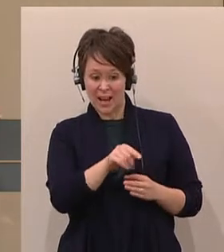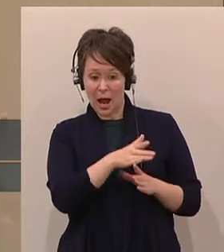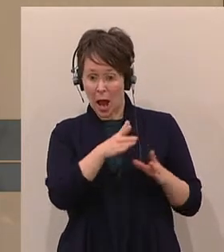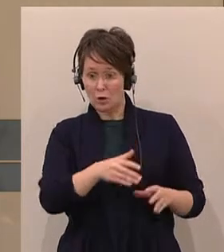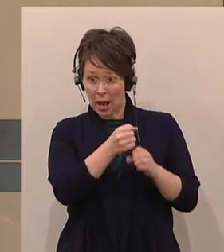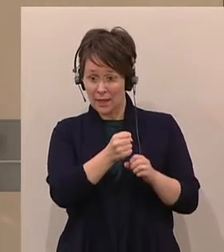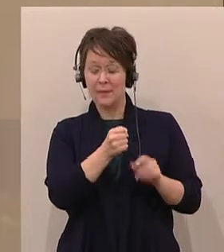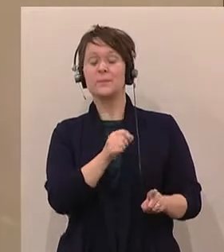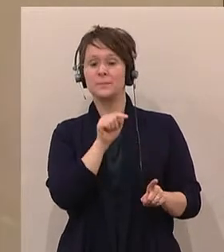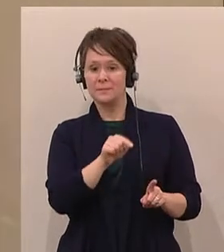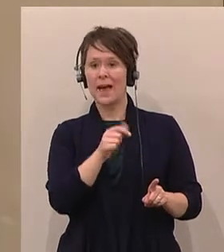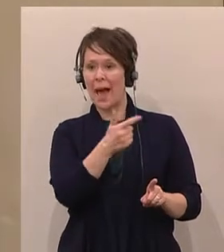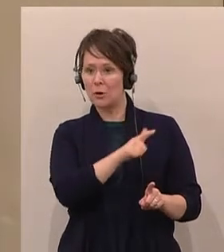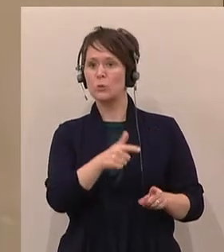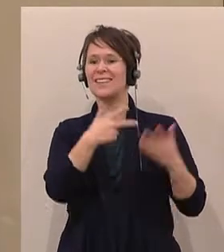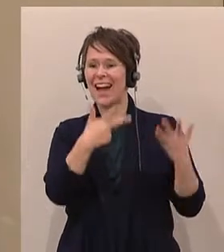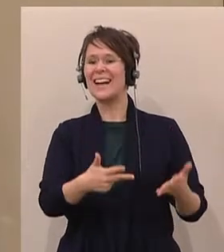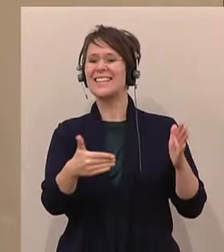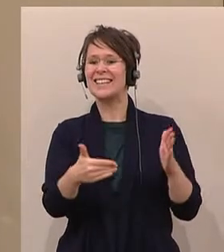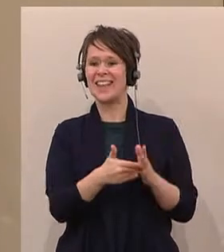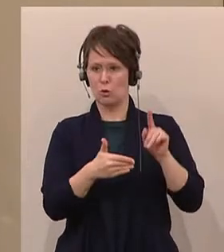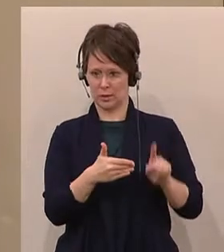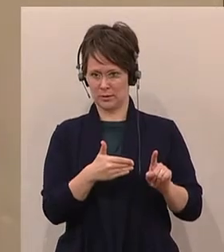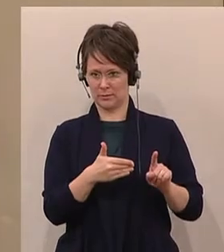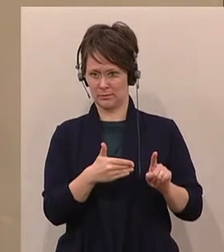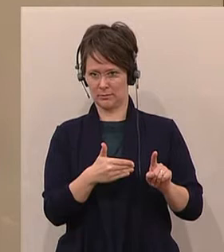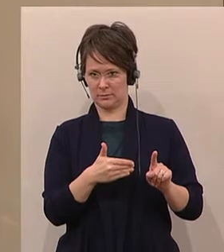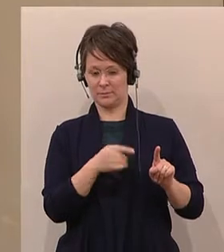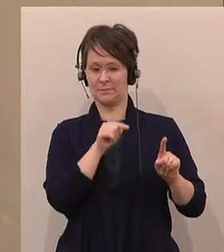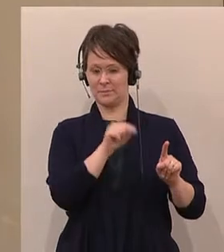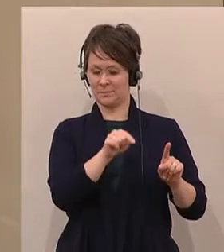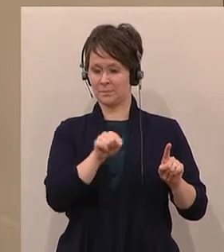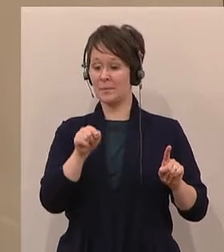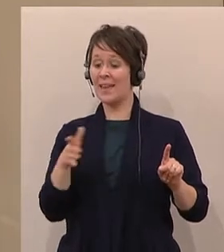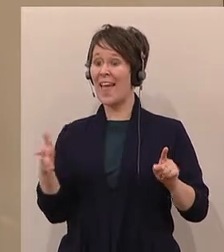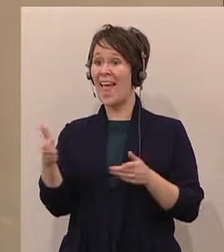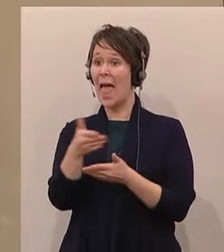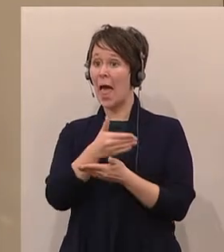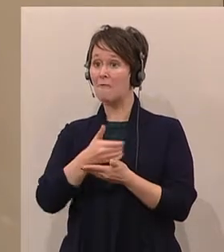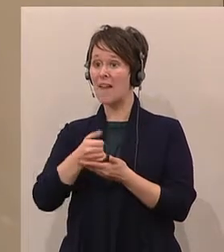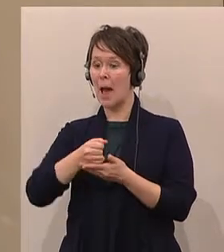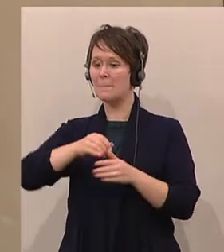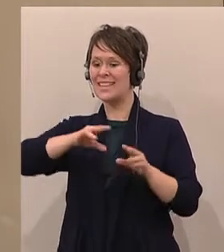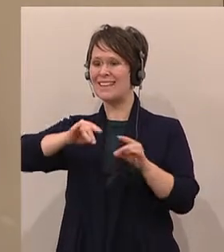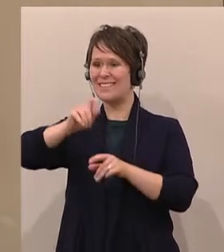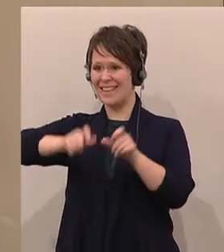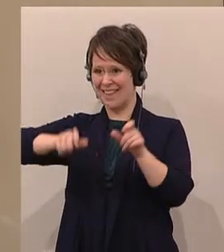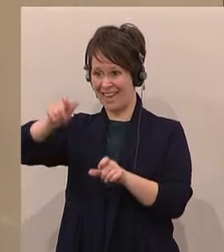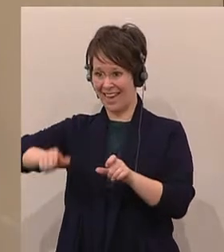Statistik Austria. 49 Prozent der Erwerbstätigen und 49